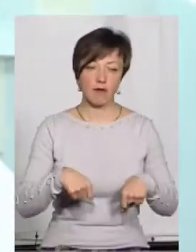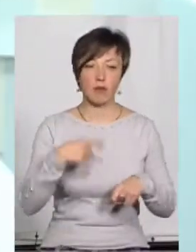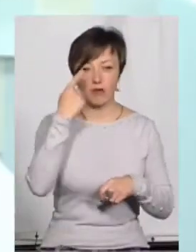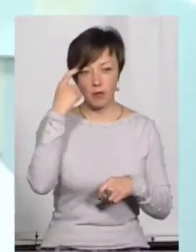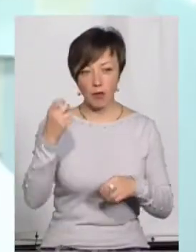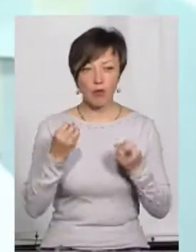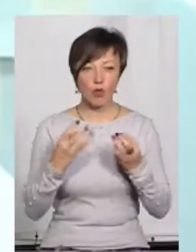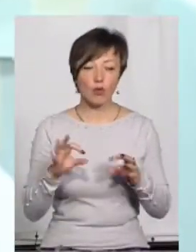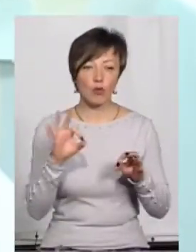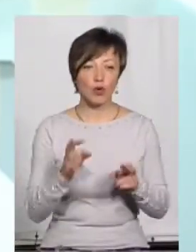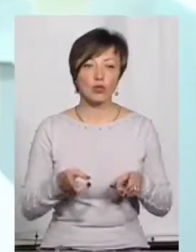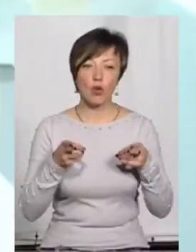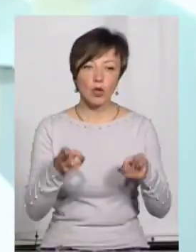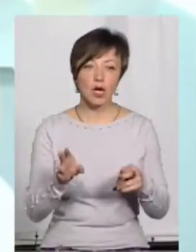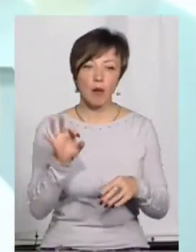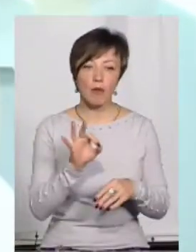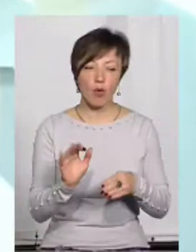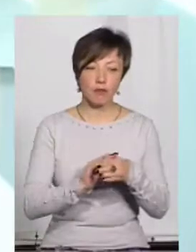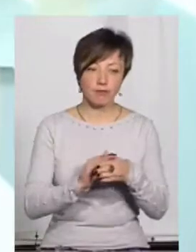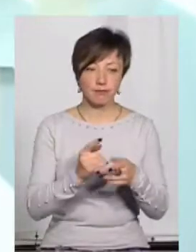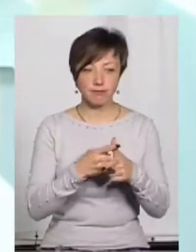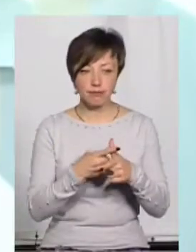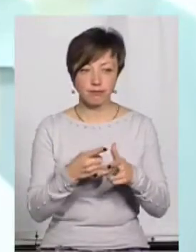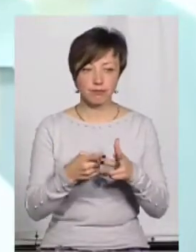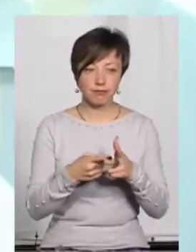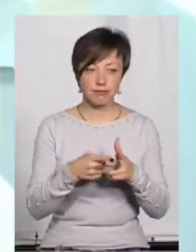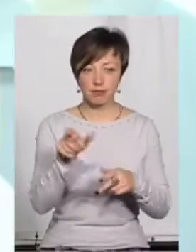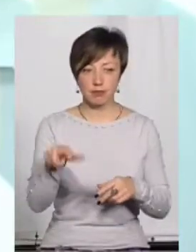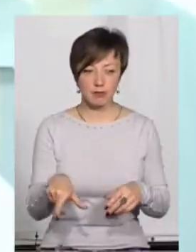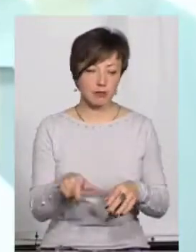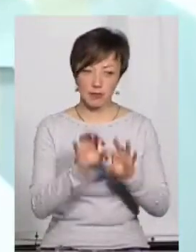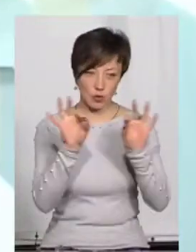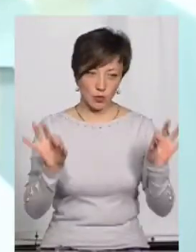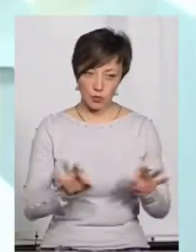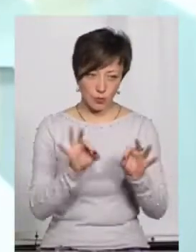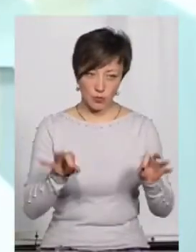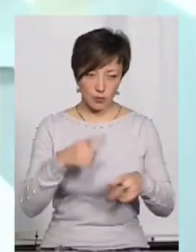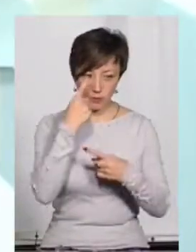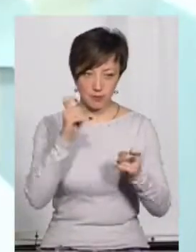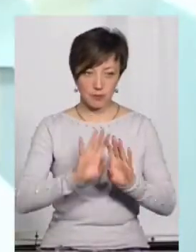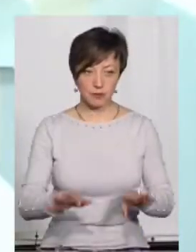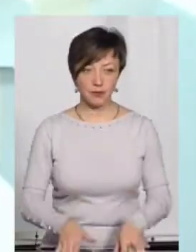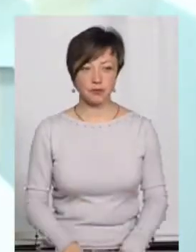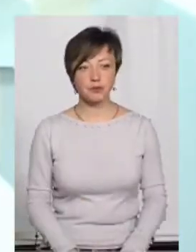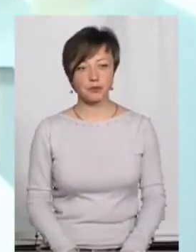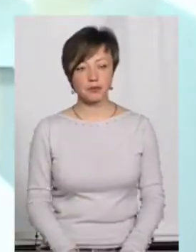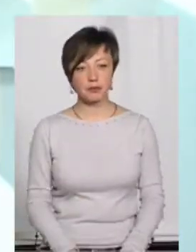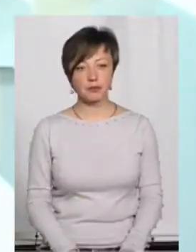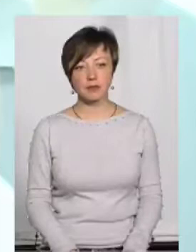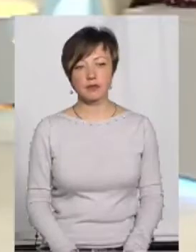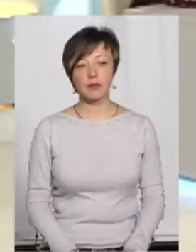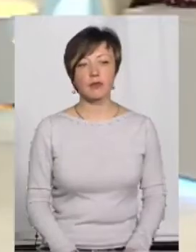Ми повідомляємо просто про злочин, а про саму особу ми не повідомляємо. Але, ну,